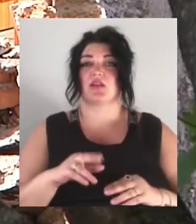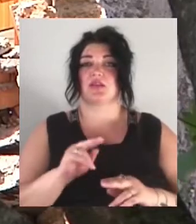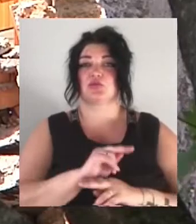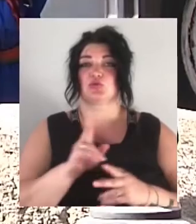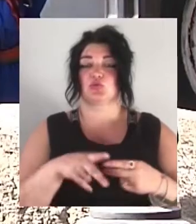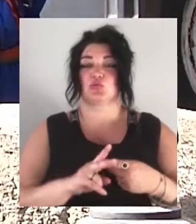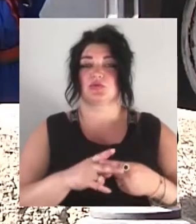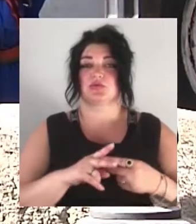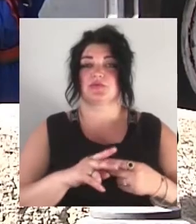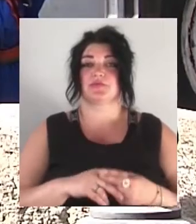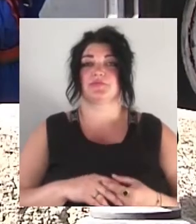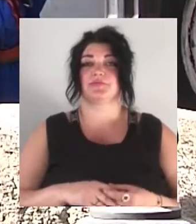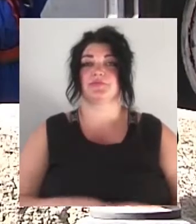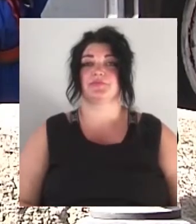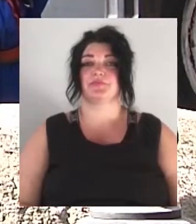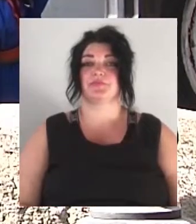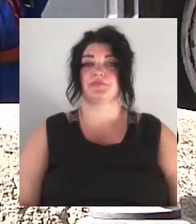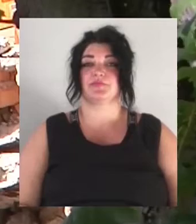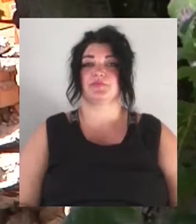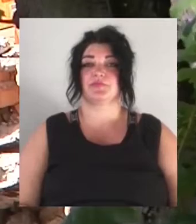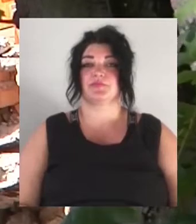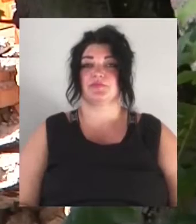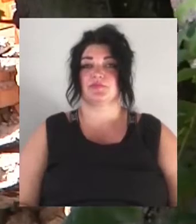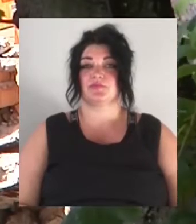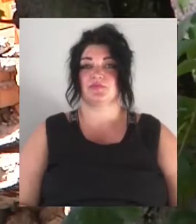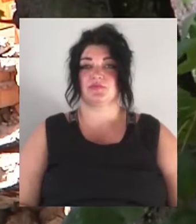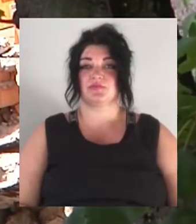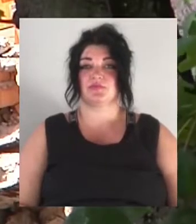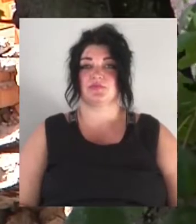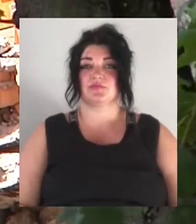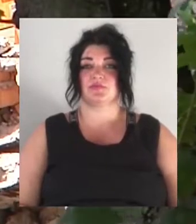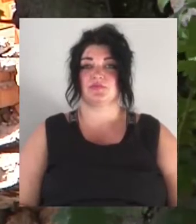Христина Шкрябіна, Сергій Коняхін, Владислава Гарбар. Новини на Суспільному. Одеса.